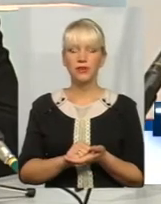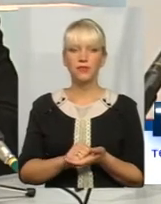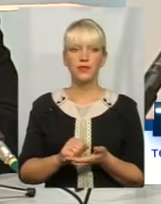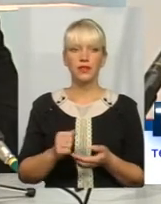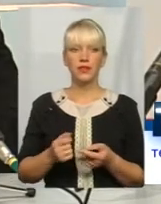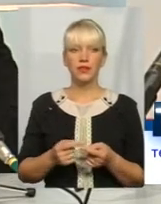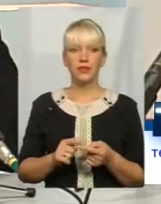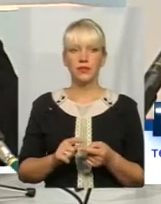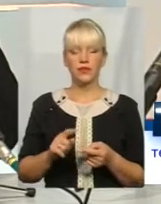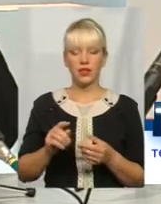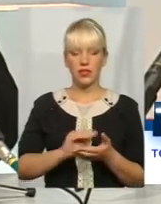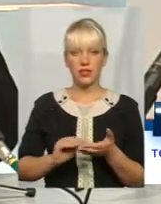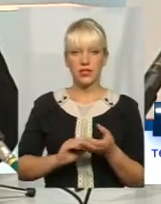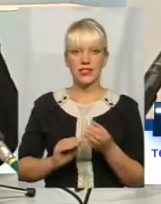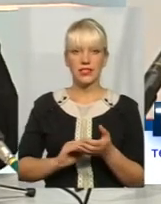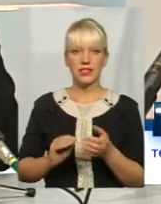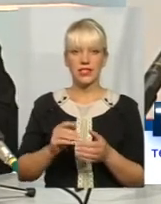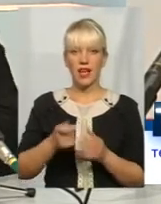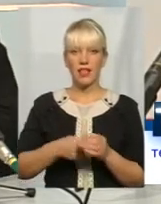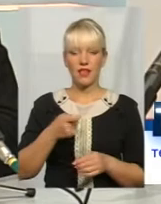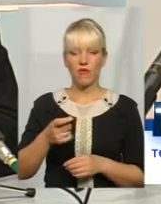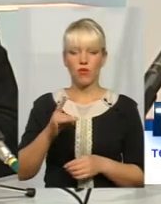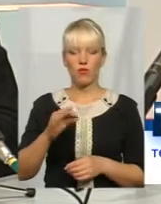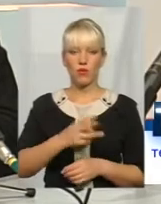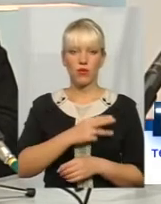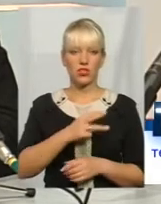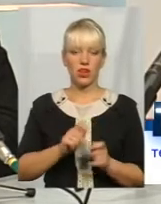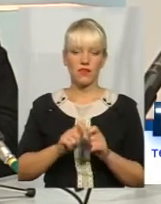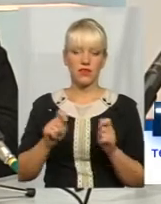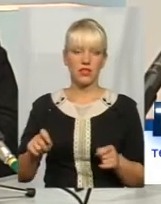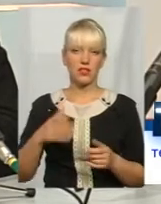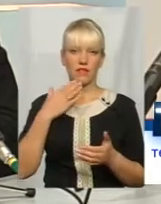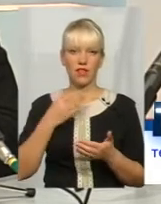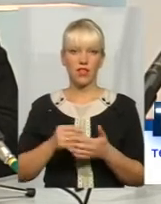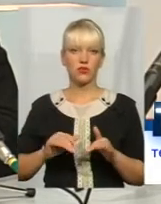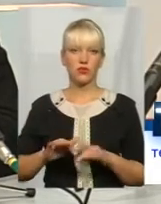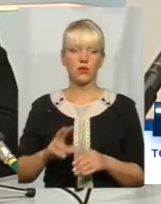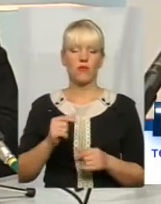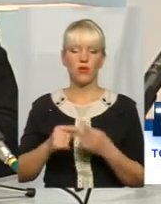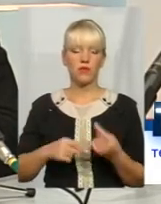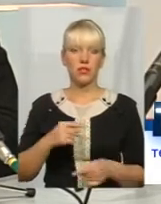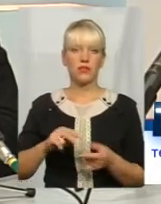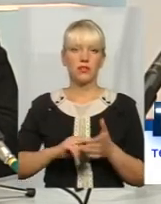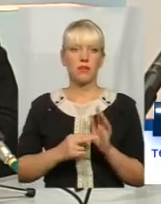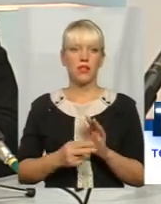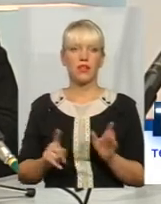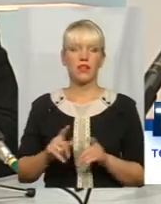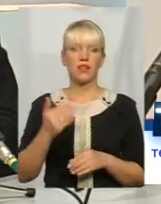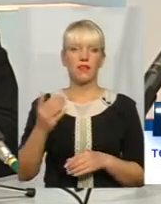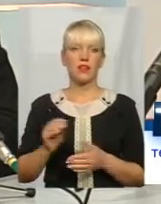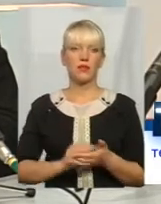на ім'я директора заяву про бажання відкрити власної справи і бізнес-план, який вони написали.